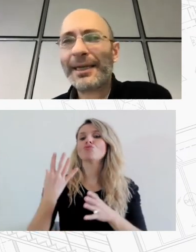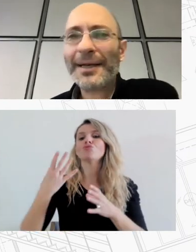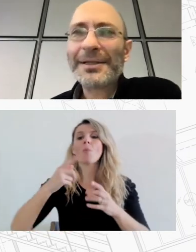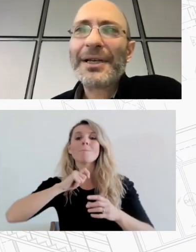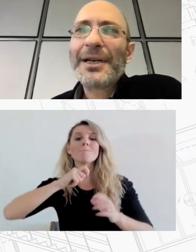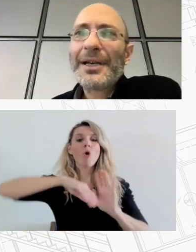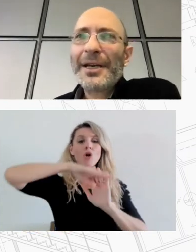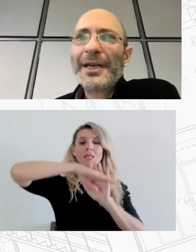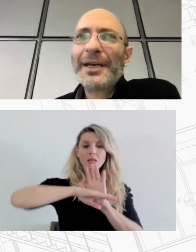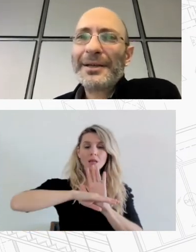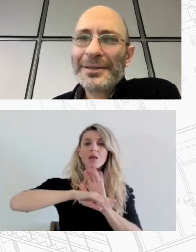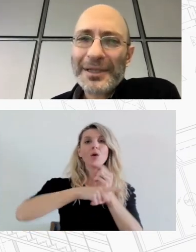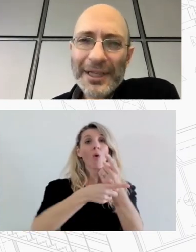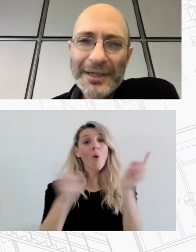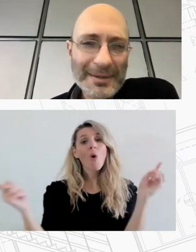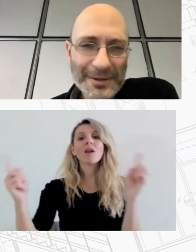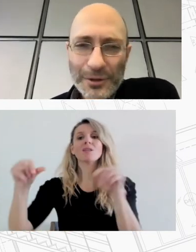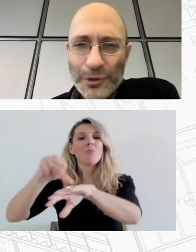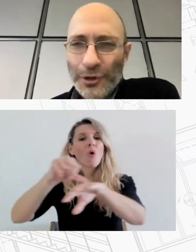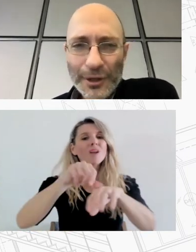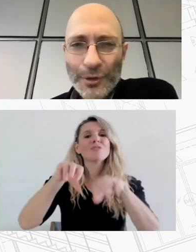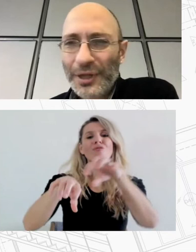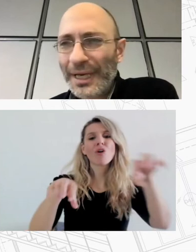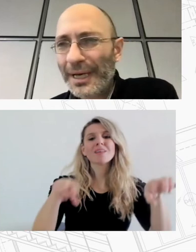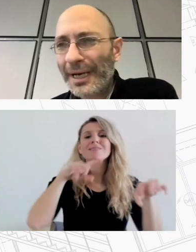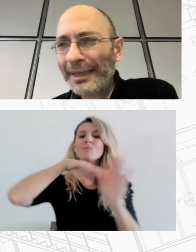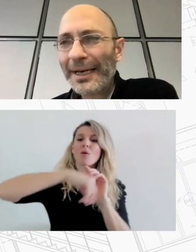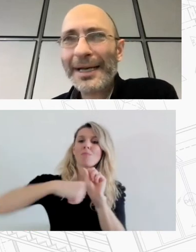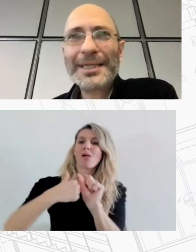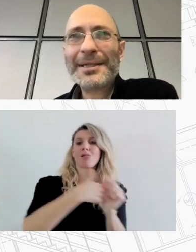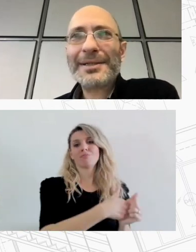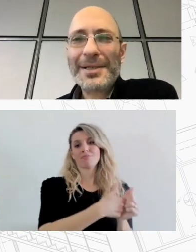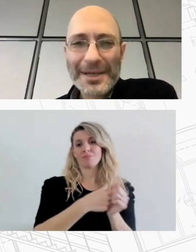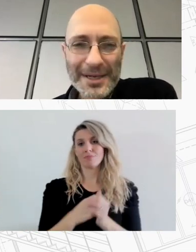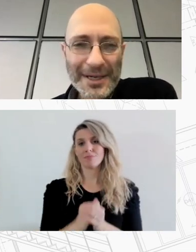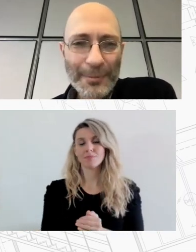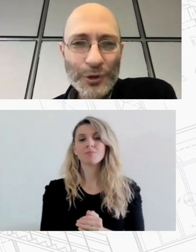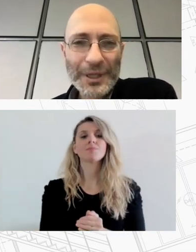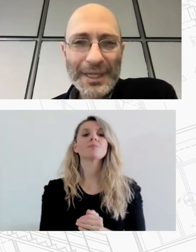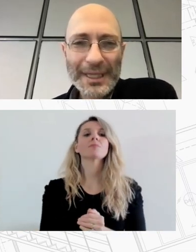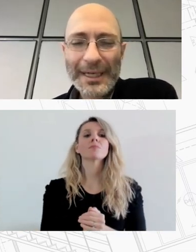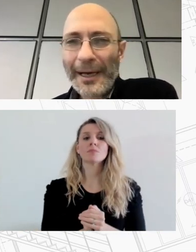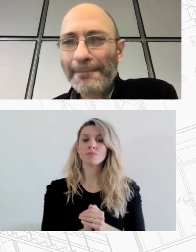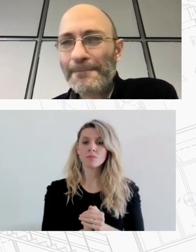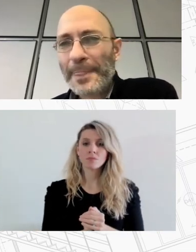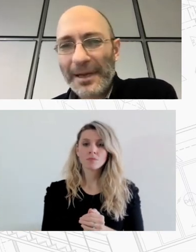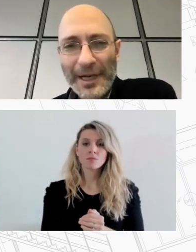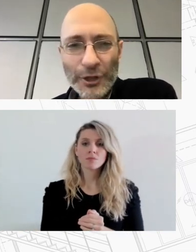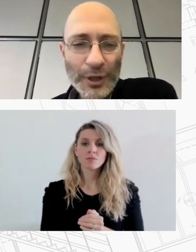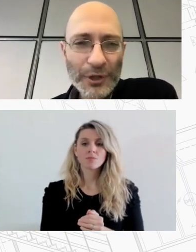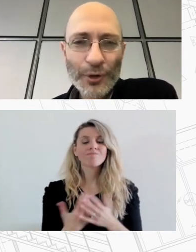για την κατοικία και νομίζω ότι εδώ θα κατέλεγα έτσι κάπως γενικά